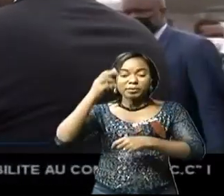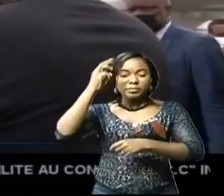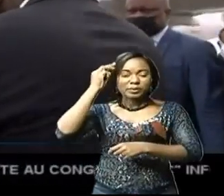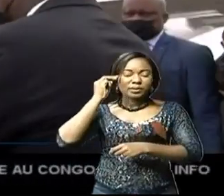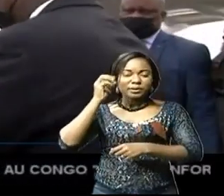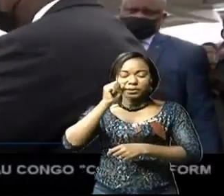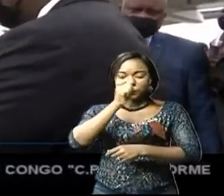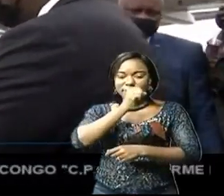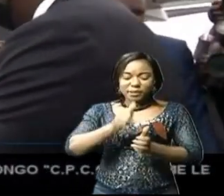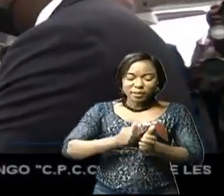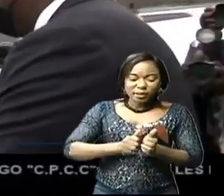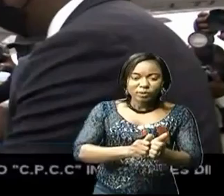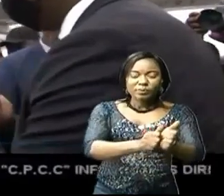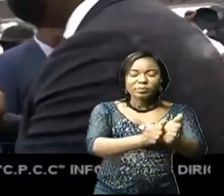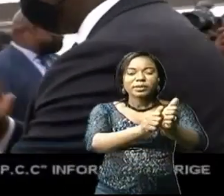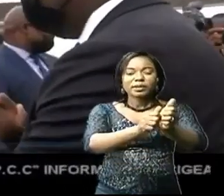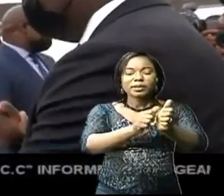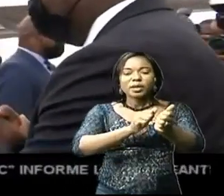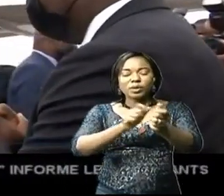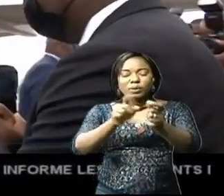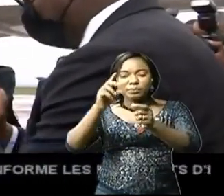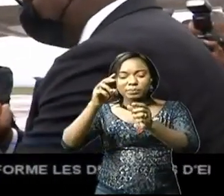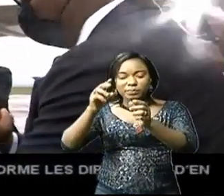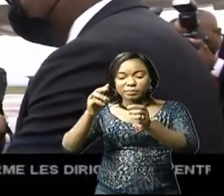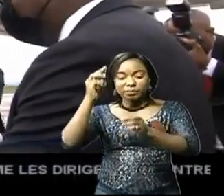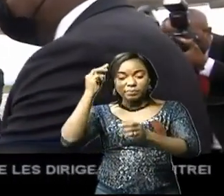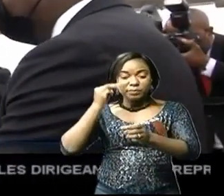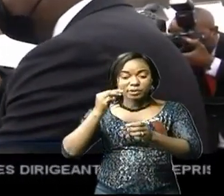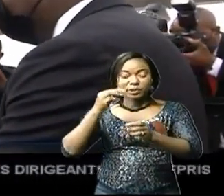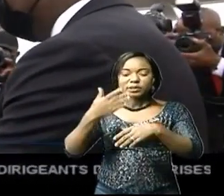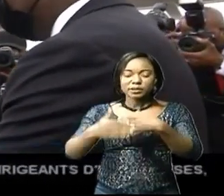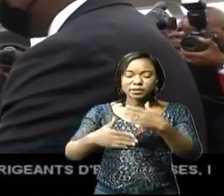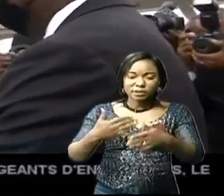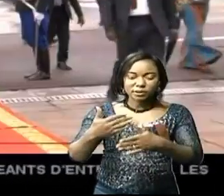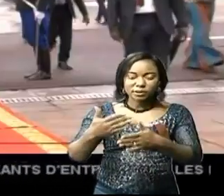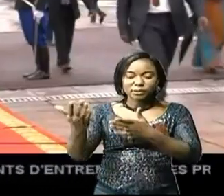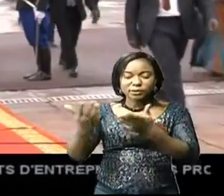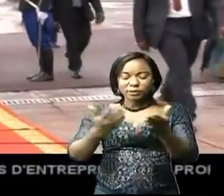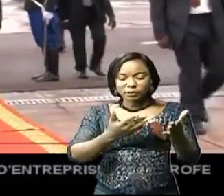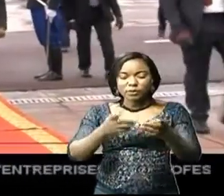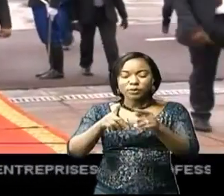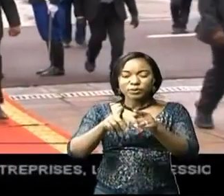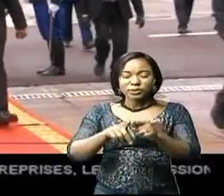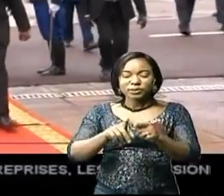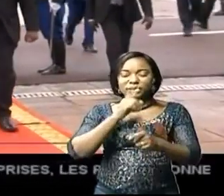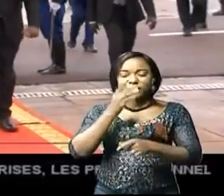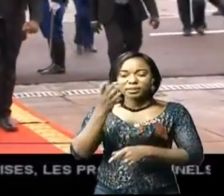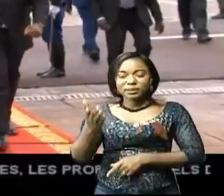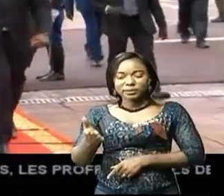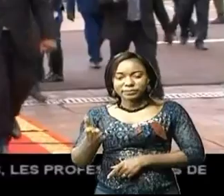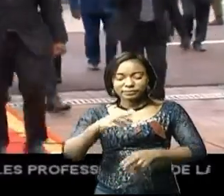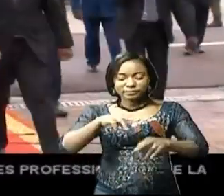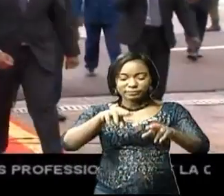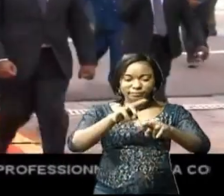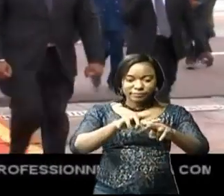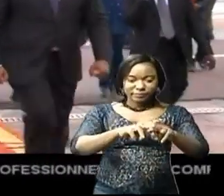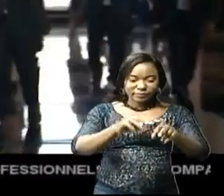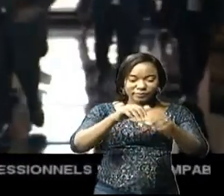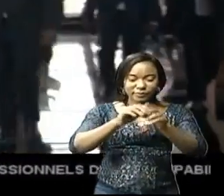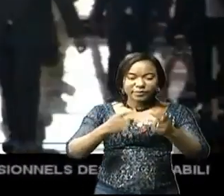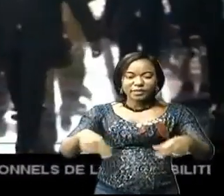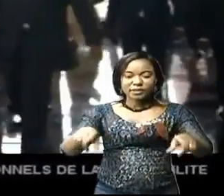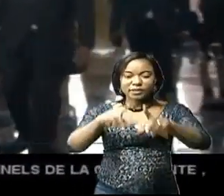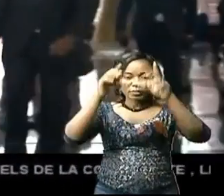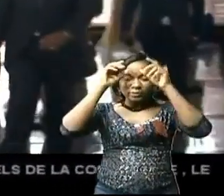qu'accompagné, le vice-premier ministre, ministre du transport et voies de communication chez Ruben Okende, il a été installé au salon présidentiel